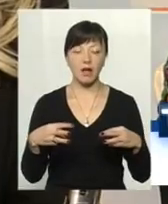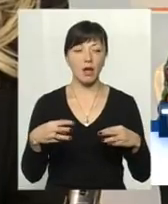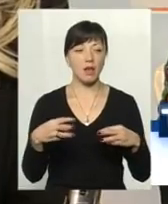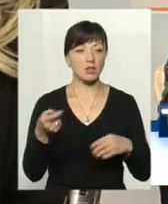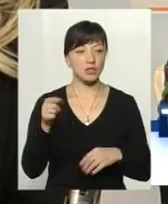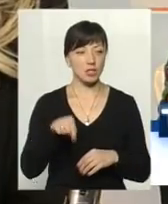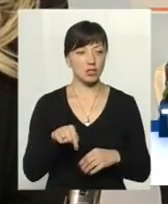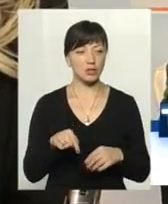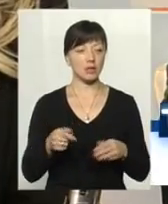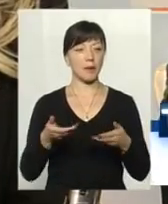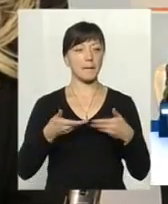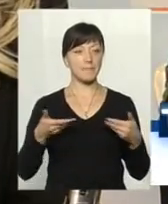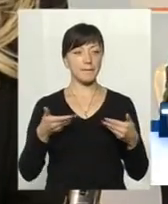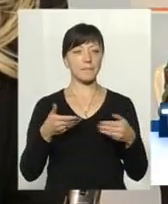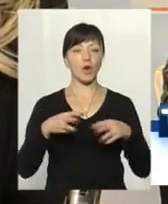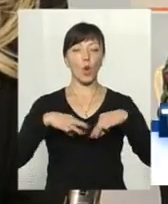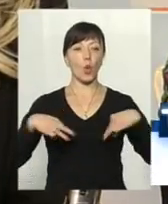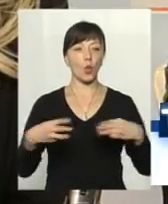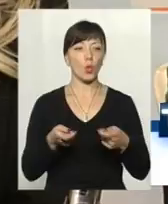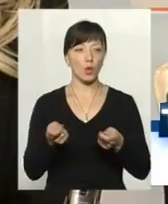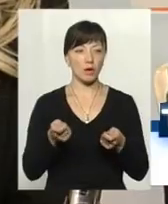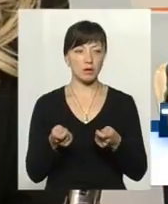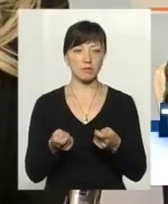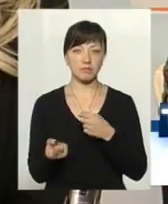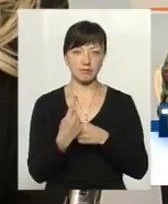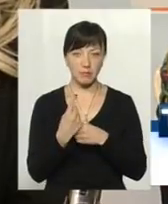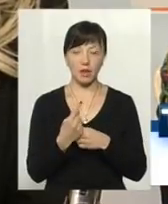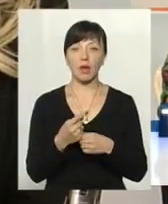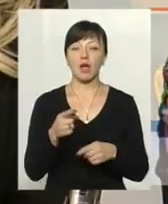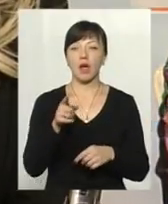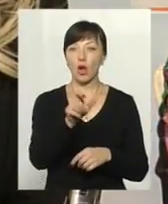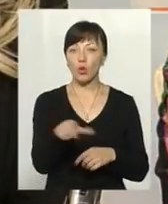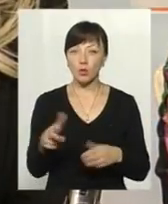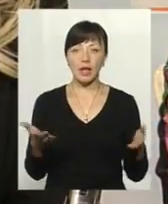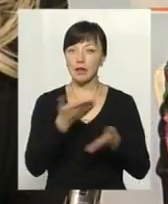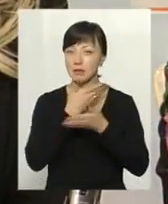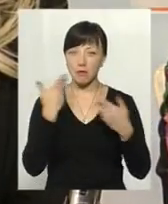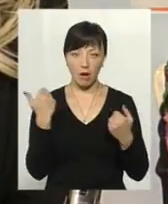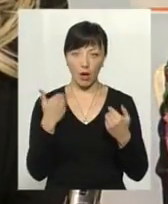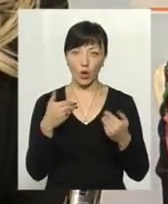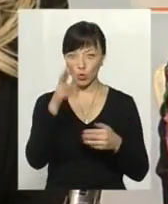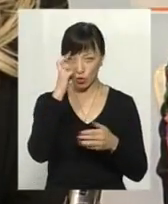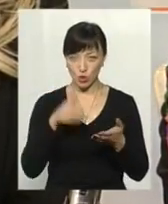уряд поставив нам таку задачу, споживачі, які не отримують субсидії,